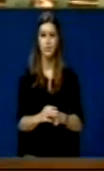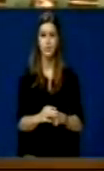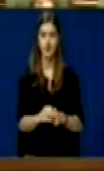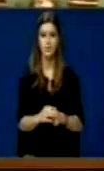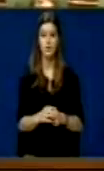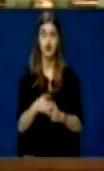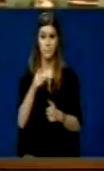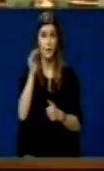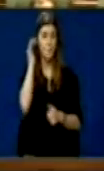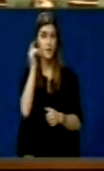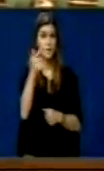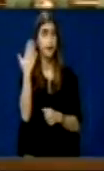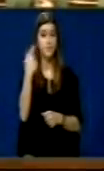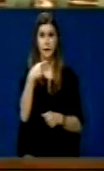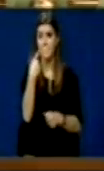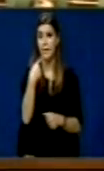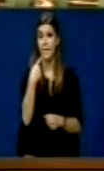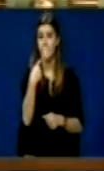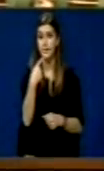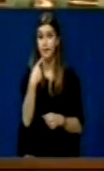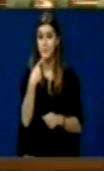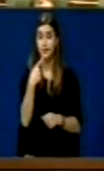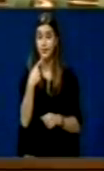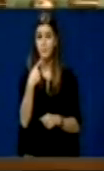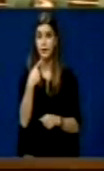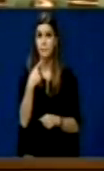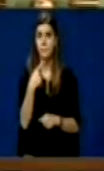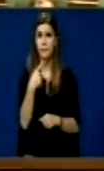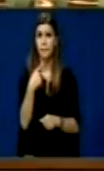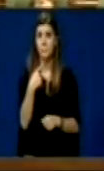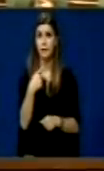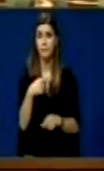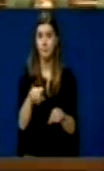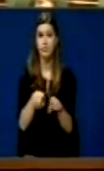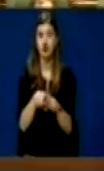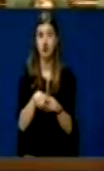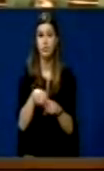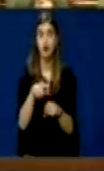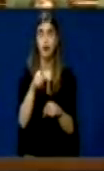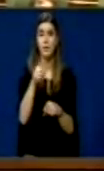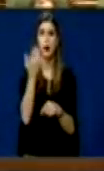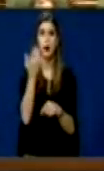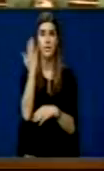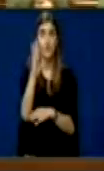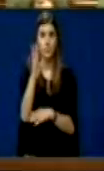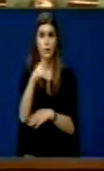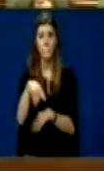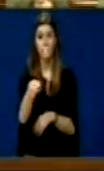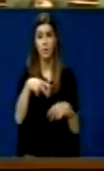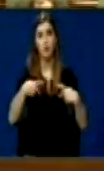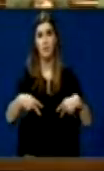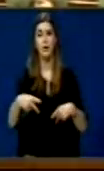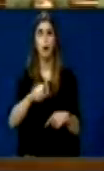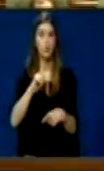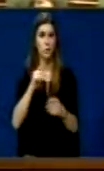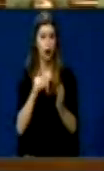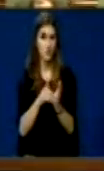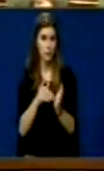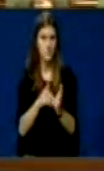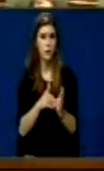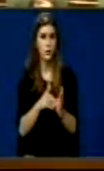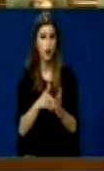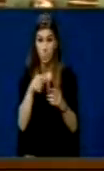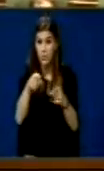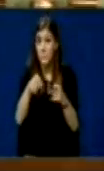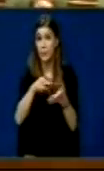Ministrë ju thatë që këjë lyqë, apo deputetet nuk do duajt të trambëshin më ratimit këti lyqit. Por pikrishtu këtë